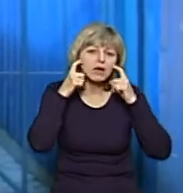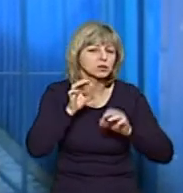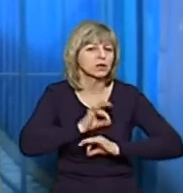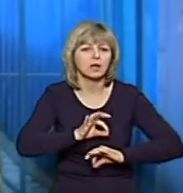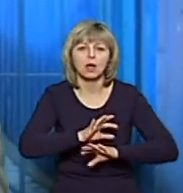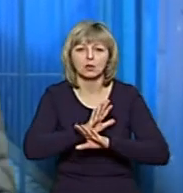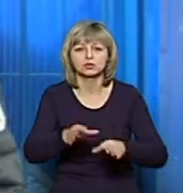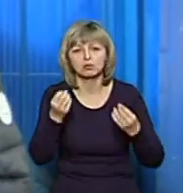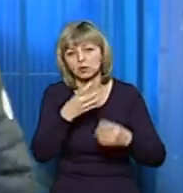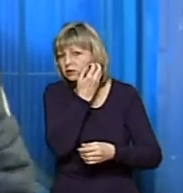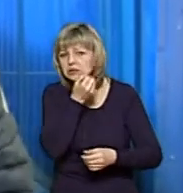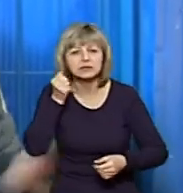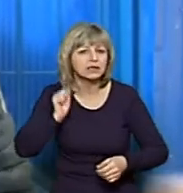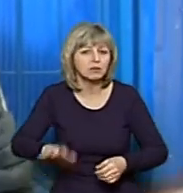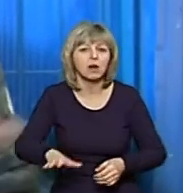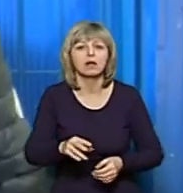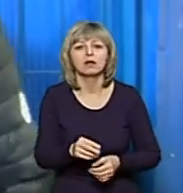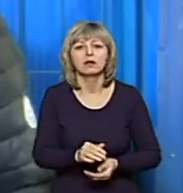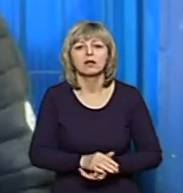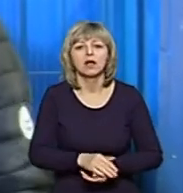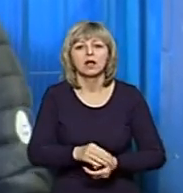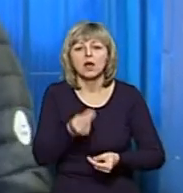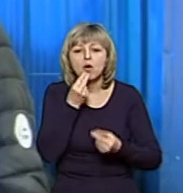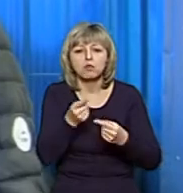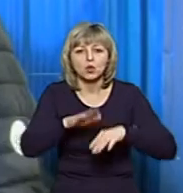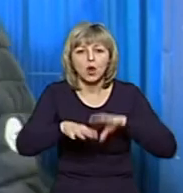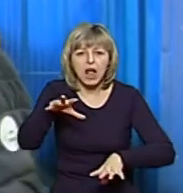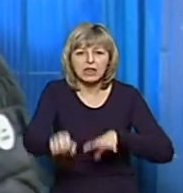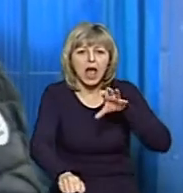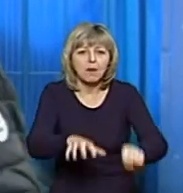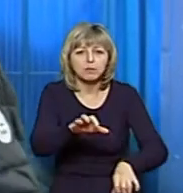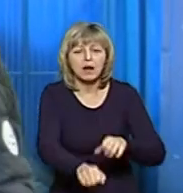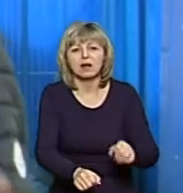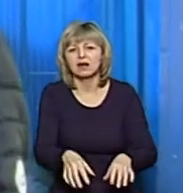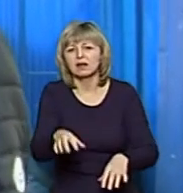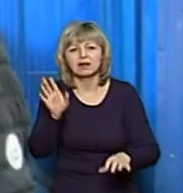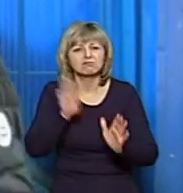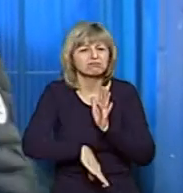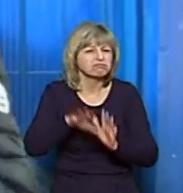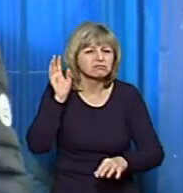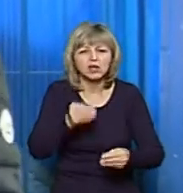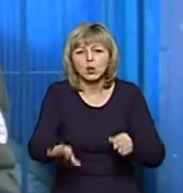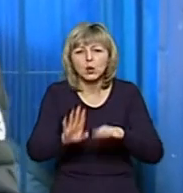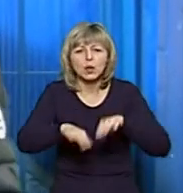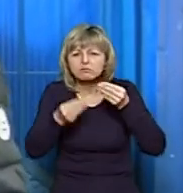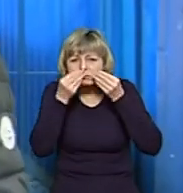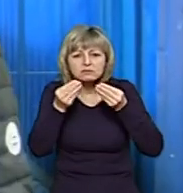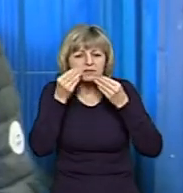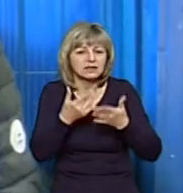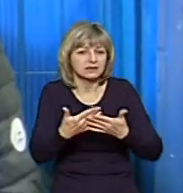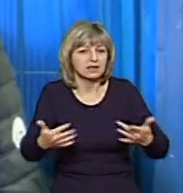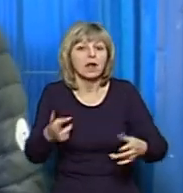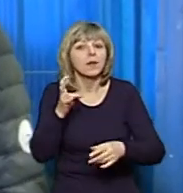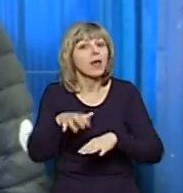користуються, вони їх просто знімають. Продукт лапають, вибачте за слово, будь-як, руками нюхають, беруть і так далі.